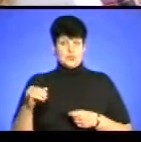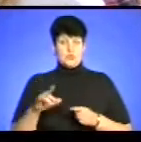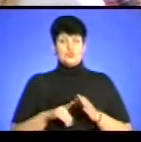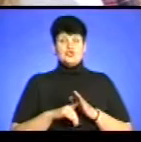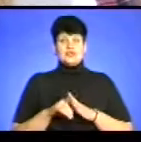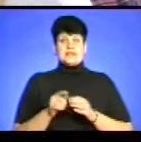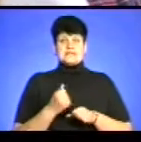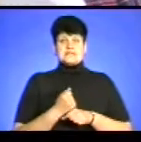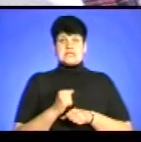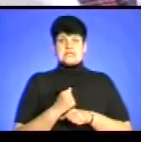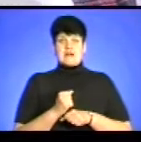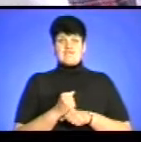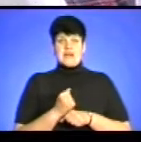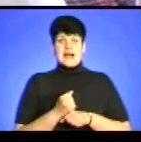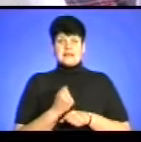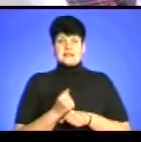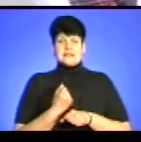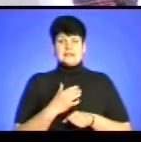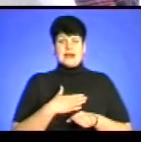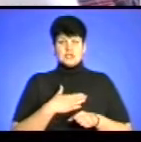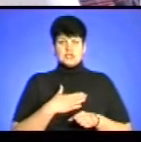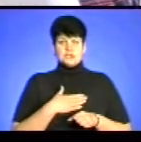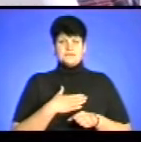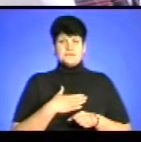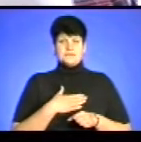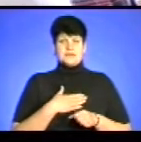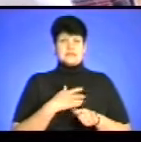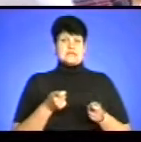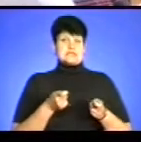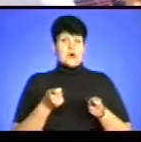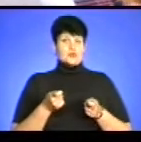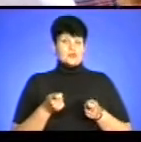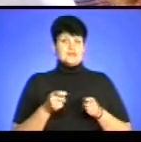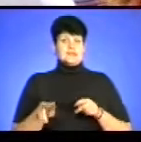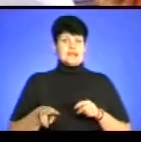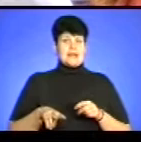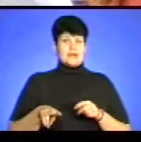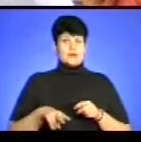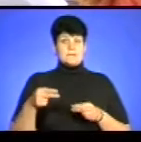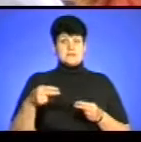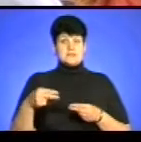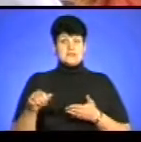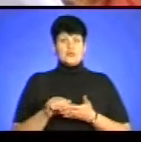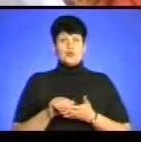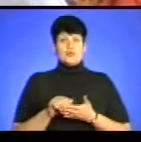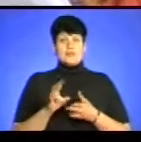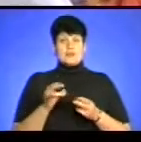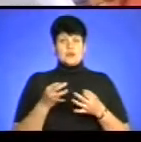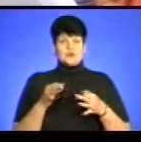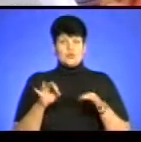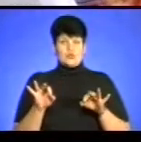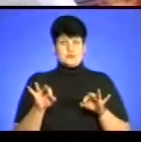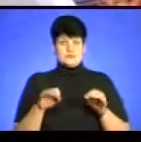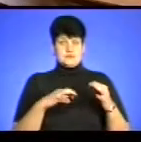заставляти наших заучів, директора, підписати документ на дозвіл і